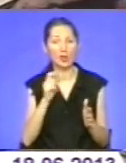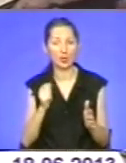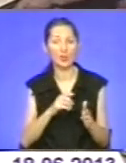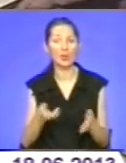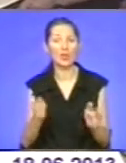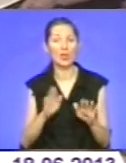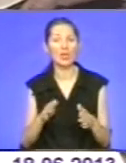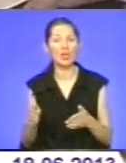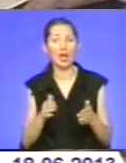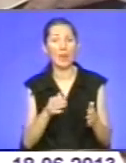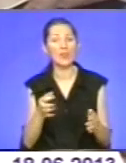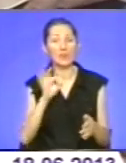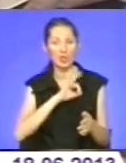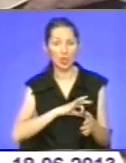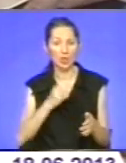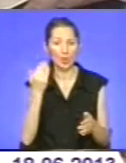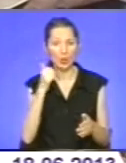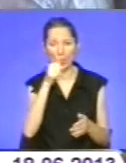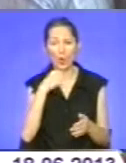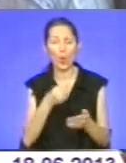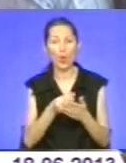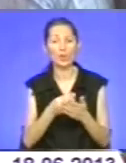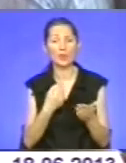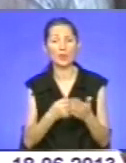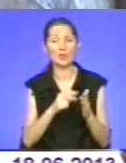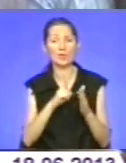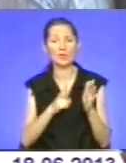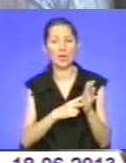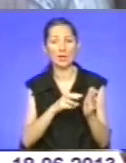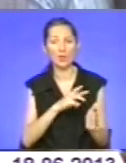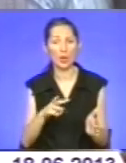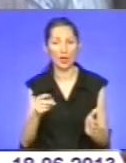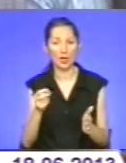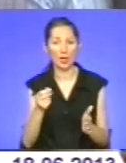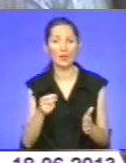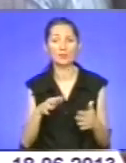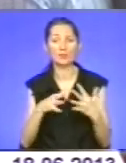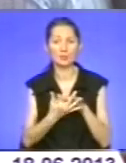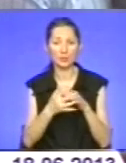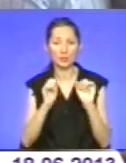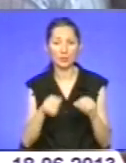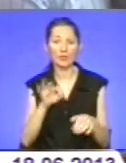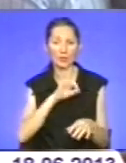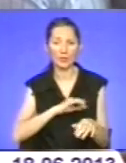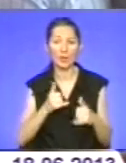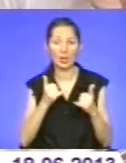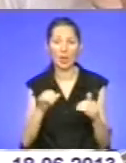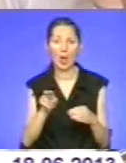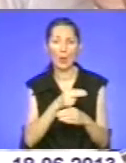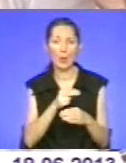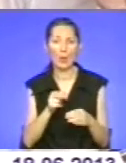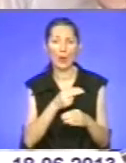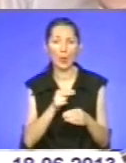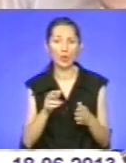Невикористані минулого року перехідні кошти близько 17 мільйонів гривень населені пункти можуть використати на поточний ремонт доріг.